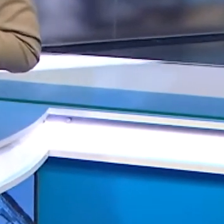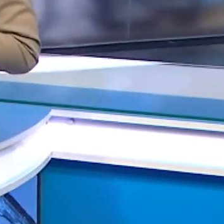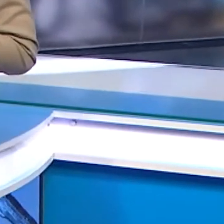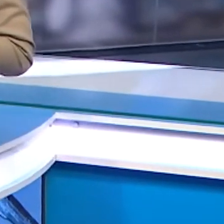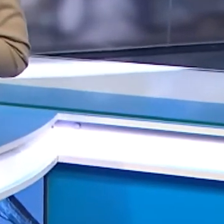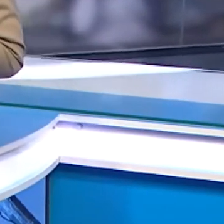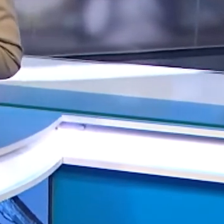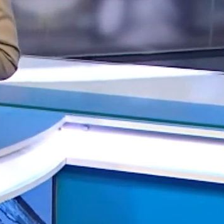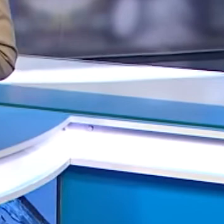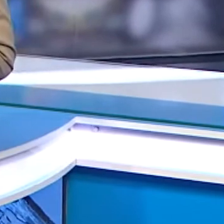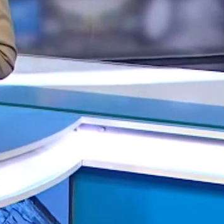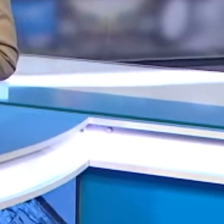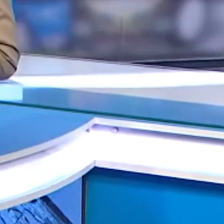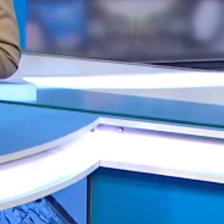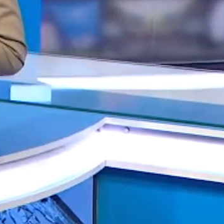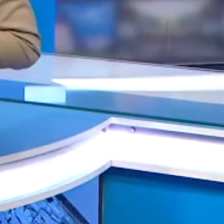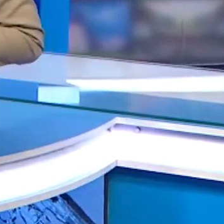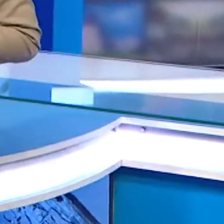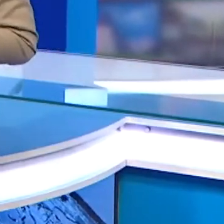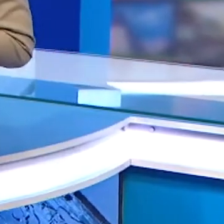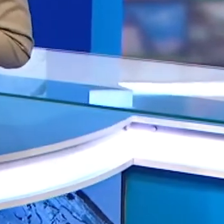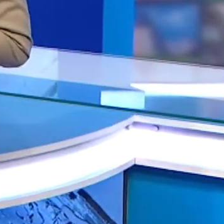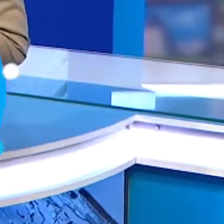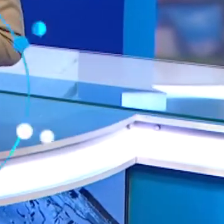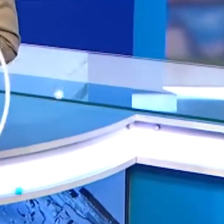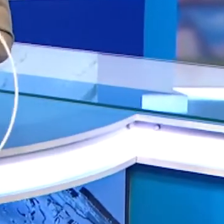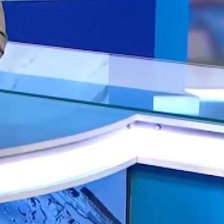нажмите на колокольчик, чтобы не пропустить новый выпуск. Субтитры